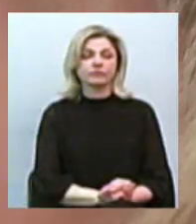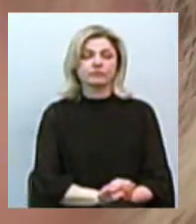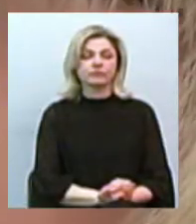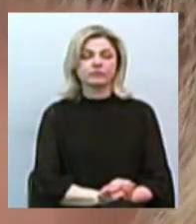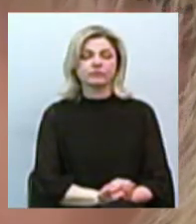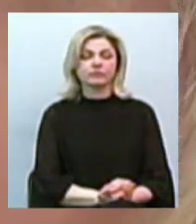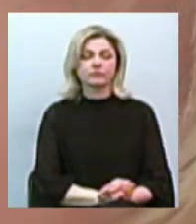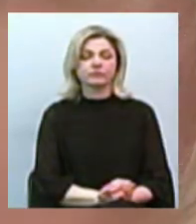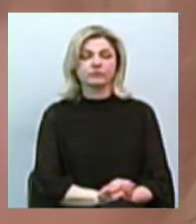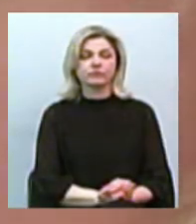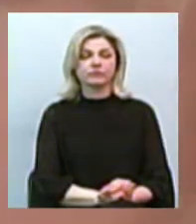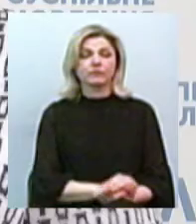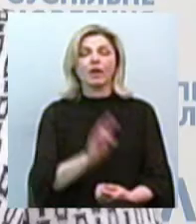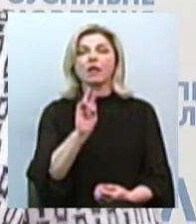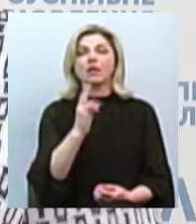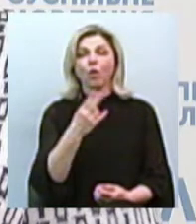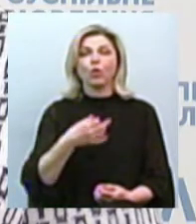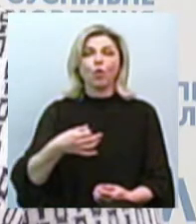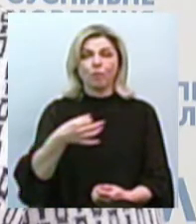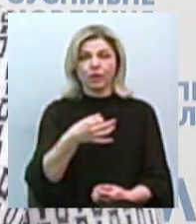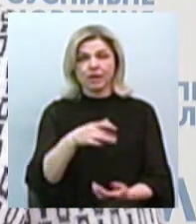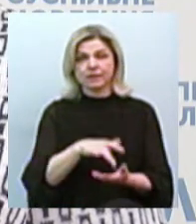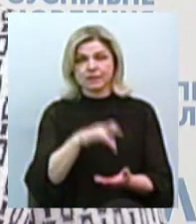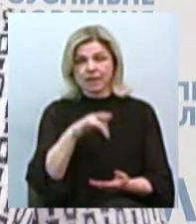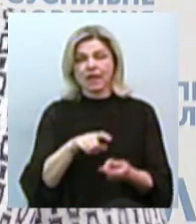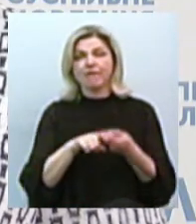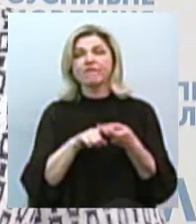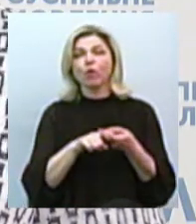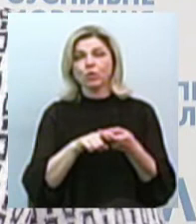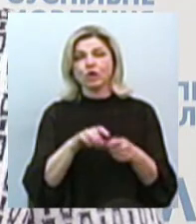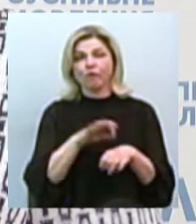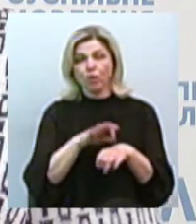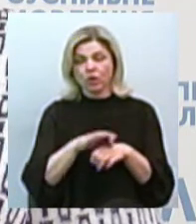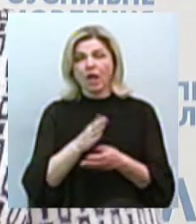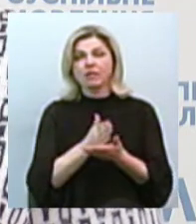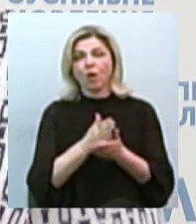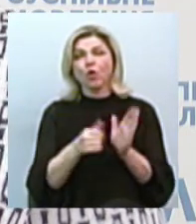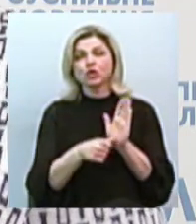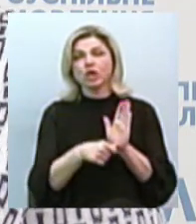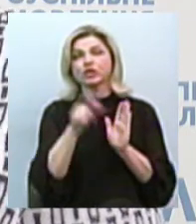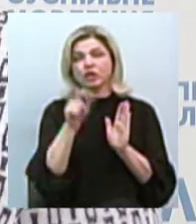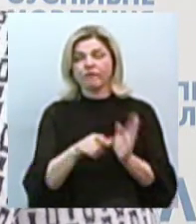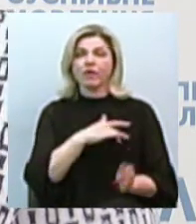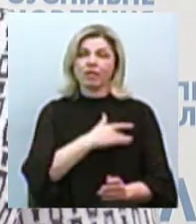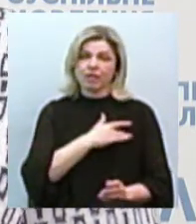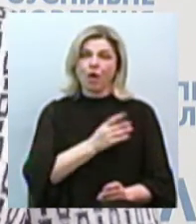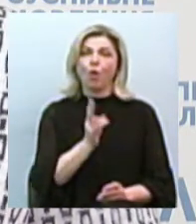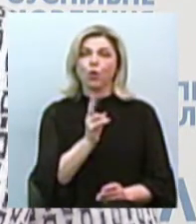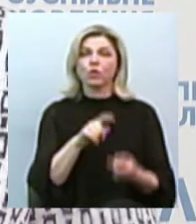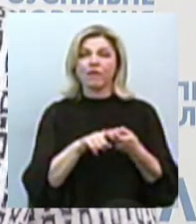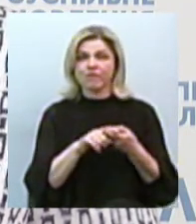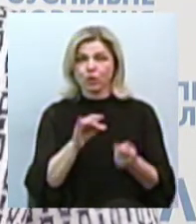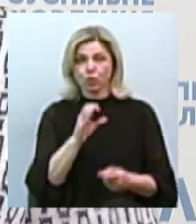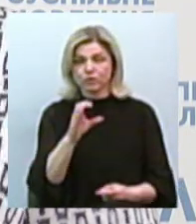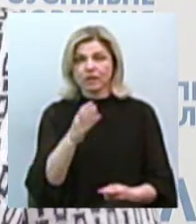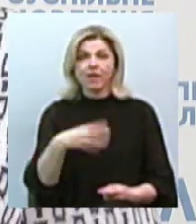В Миколаївському обласному центрі лікування інфекційних хвороб знаходяться 6 чоловік з підозрою на коронавірус. Ці всі